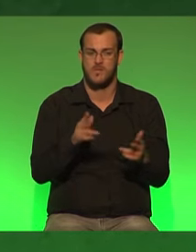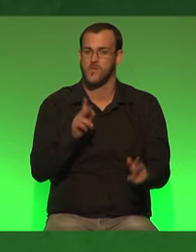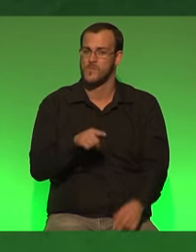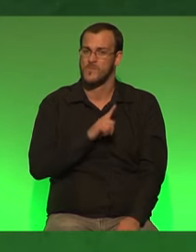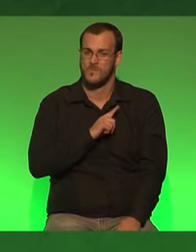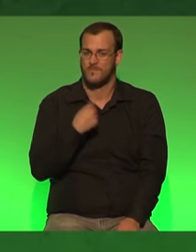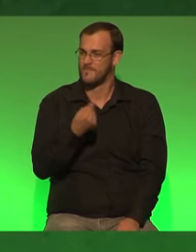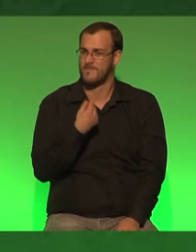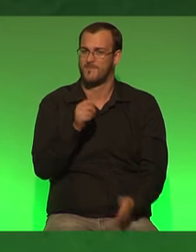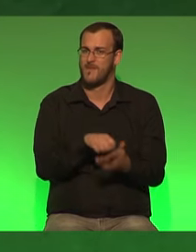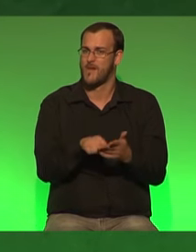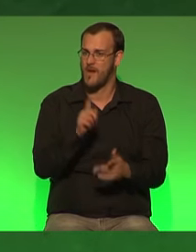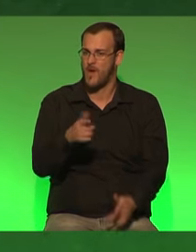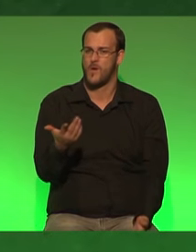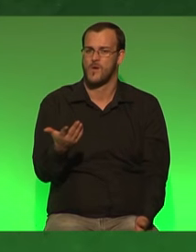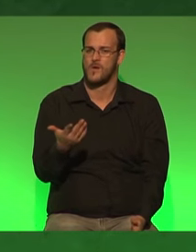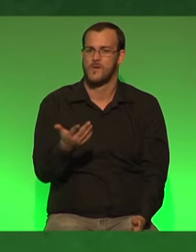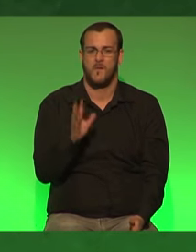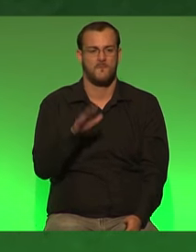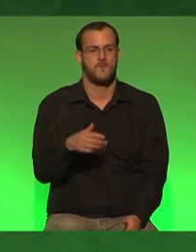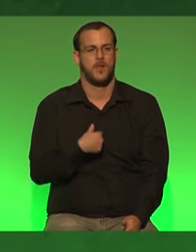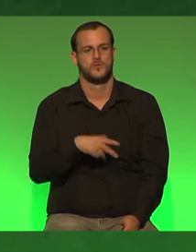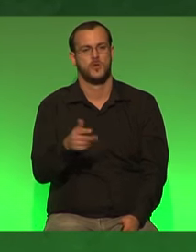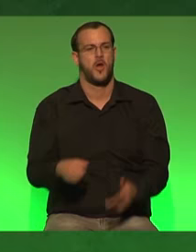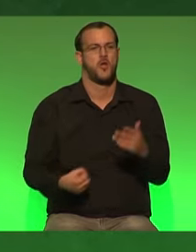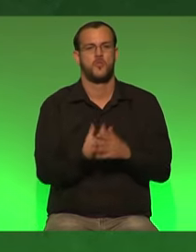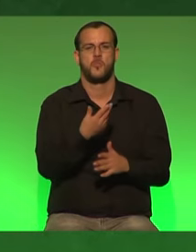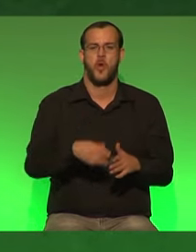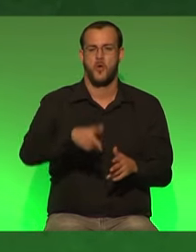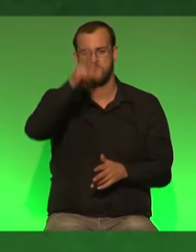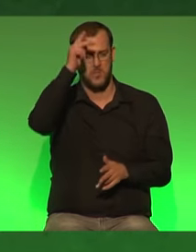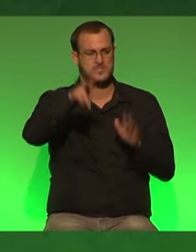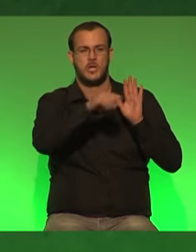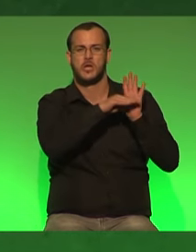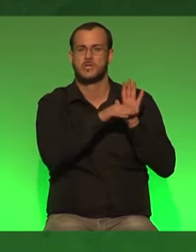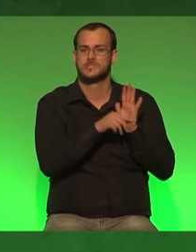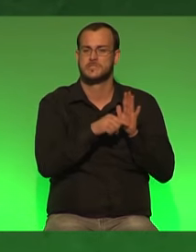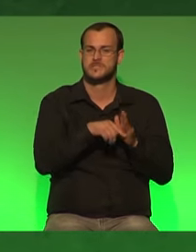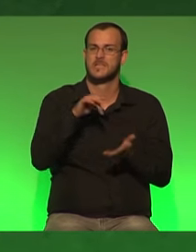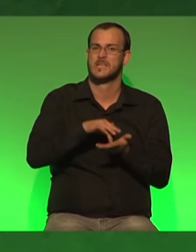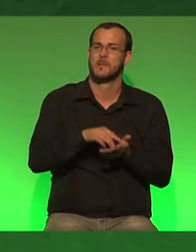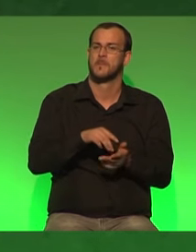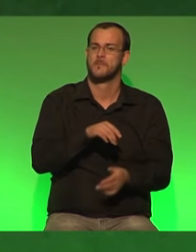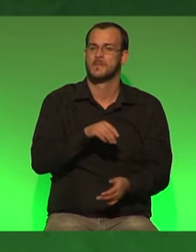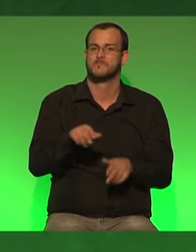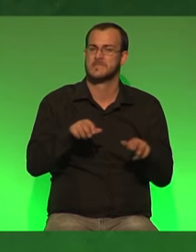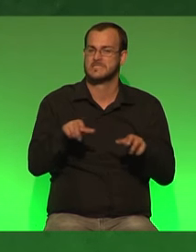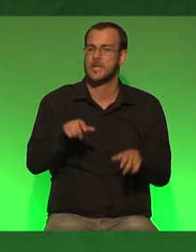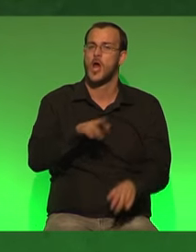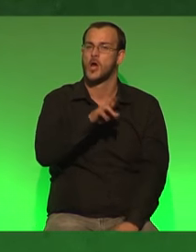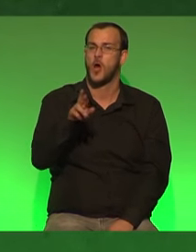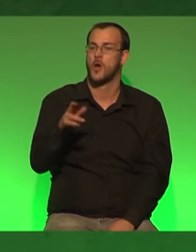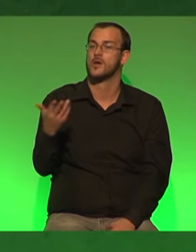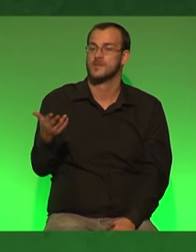die falsche antwort darauf ist mit repressiven polizeigesetzen zu reagieren so wie es in minister roll hier gerade macht das bedeutet den